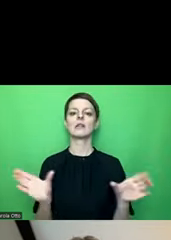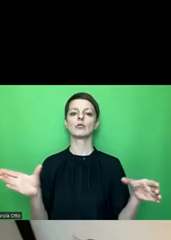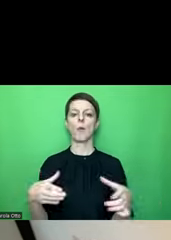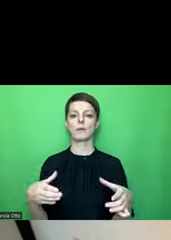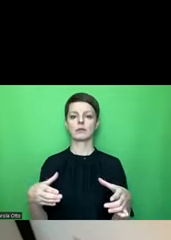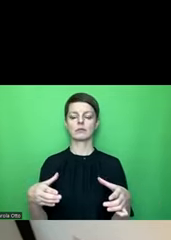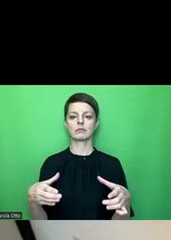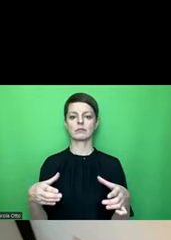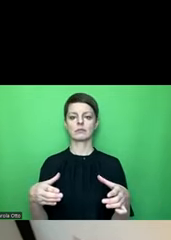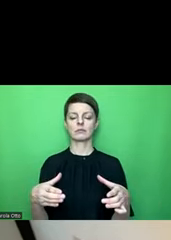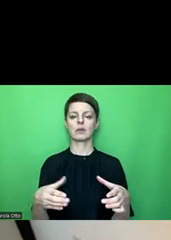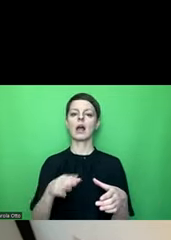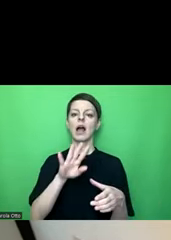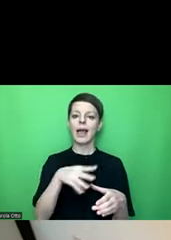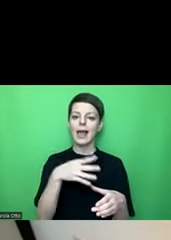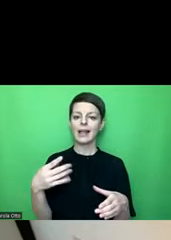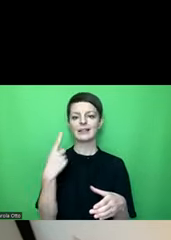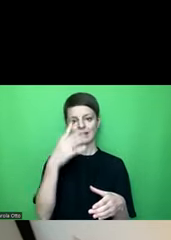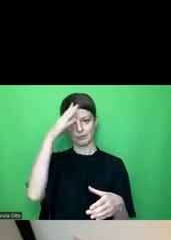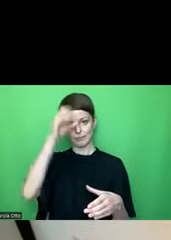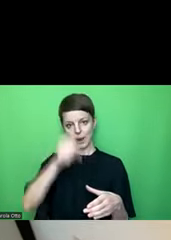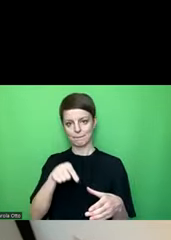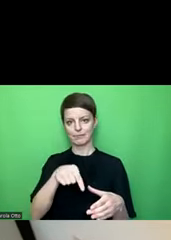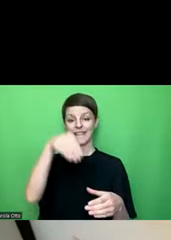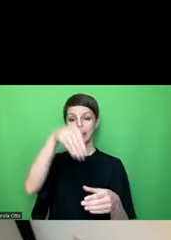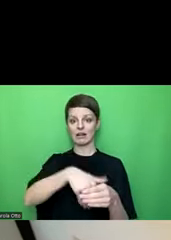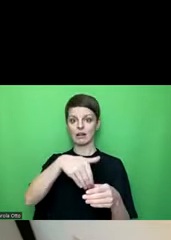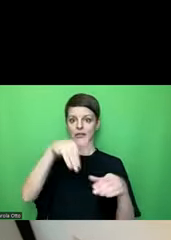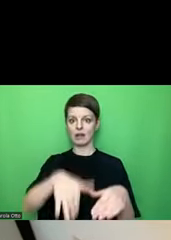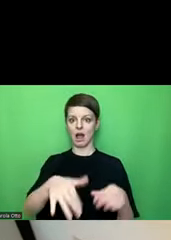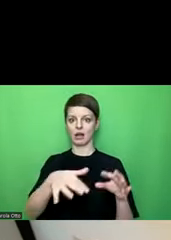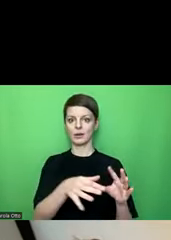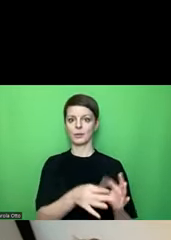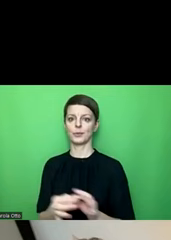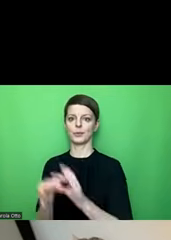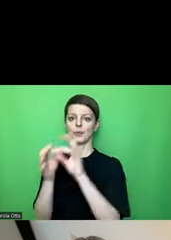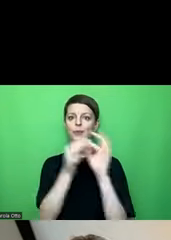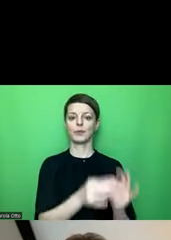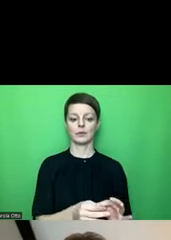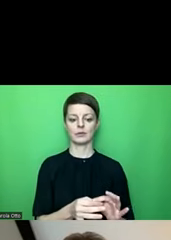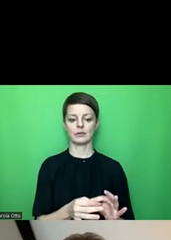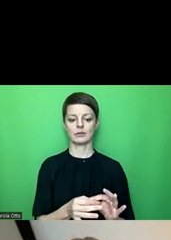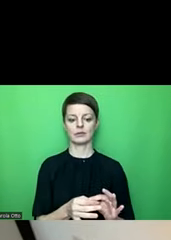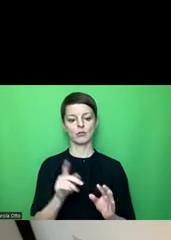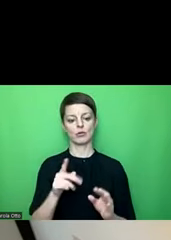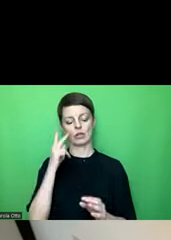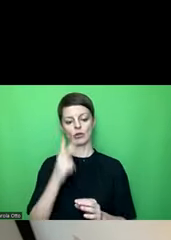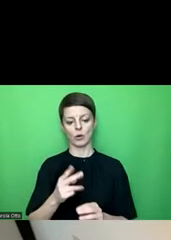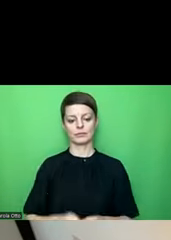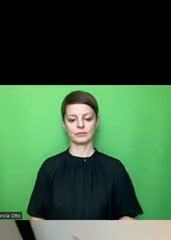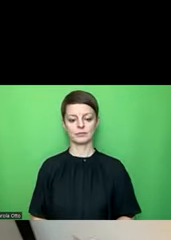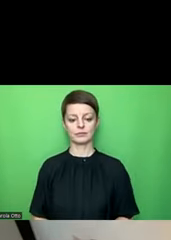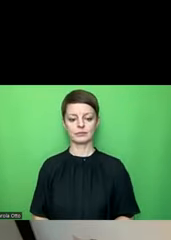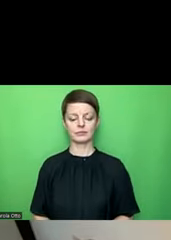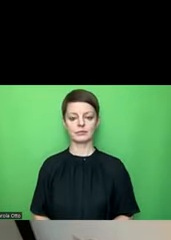Das heißt, Excel hat automatisch erkannt, hier gibt es Inhalte in den Zellen, die musst du dir anschauen. Und ich